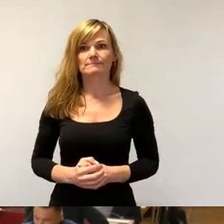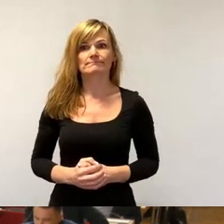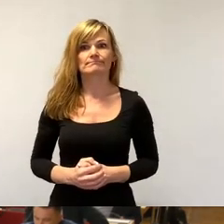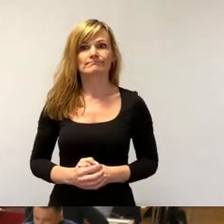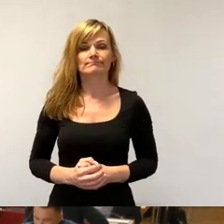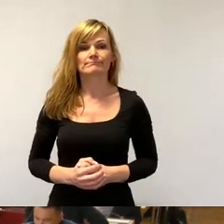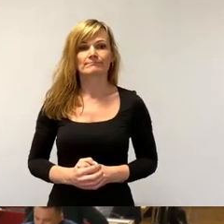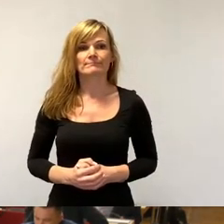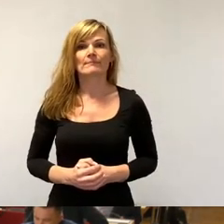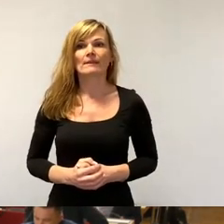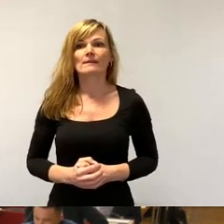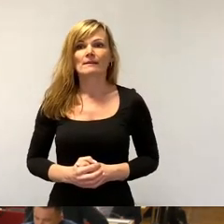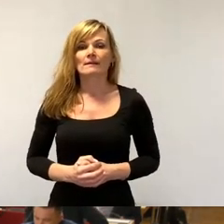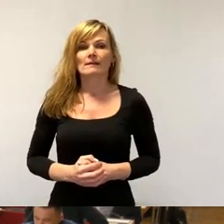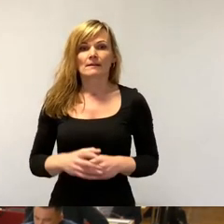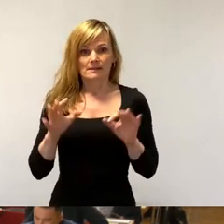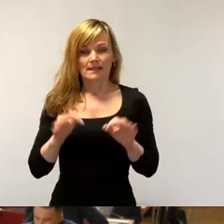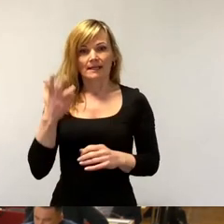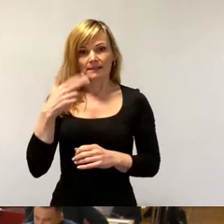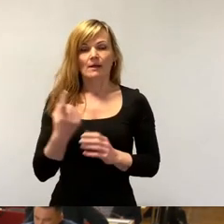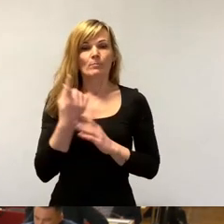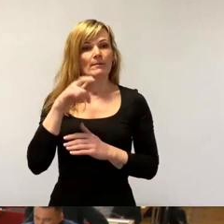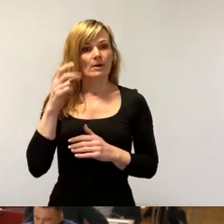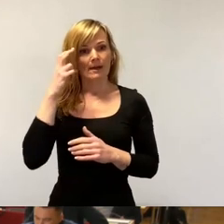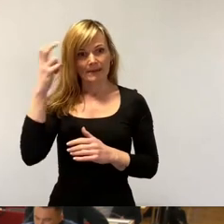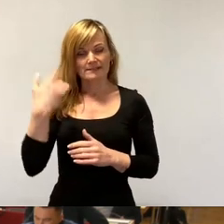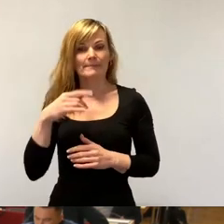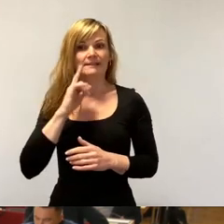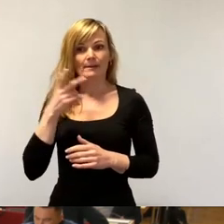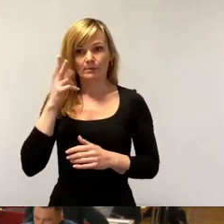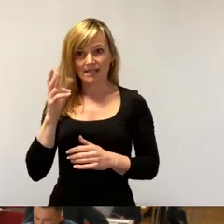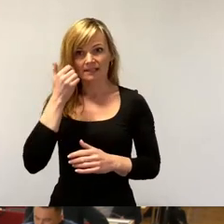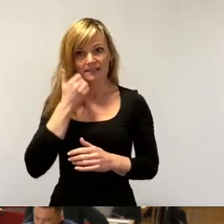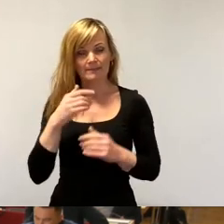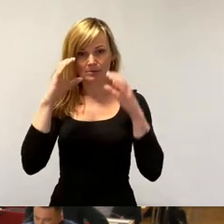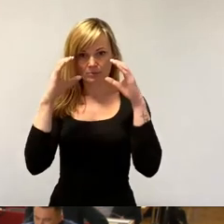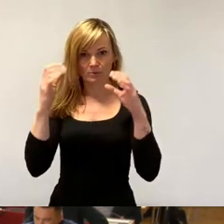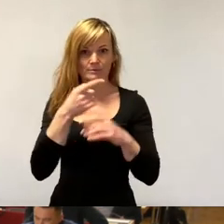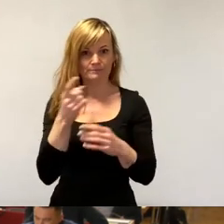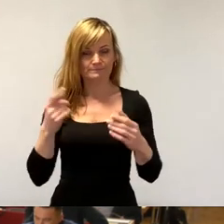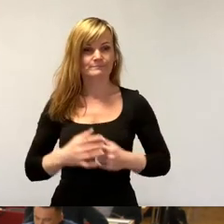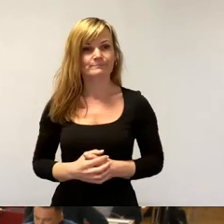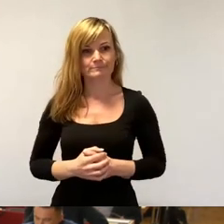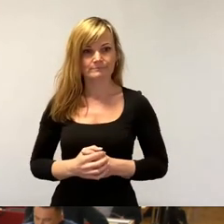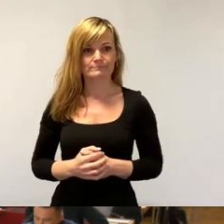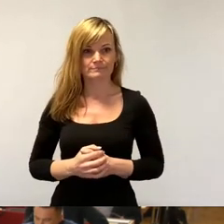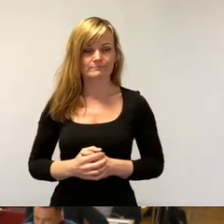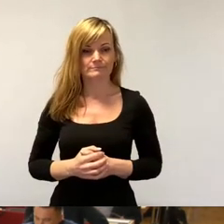Sehr geehrter Herr Oberbürgermeister, meine Damen und Herren, liebe ZuhörerInnen. Welche